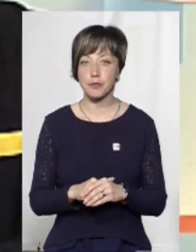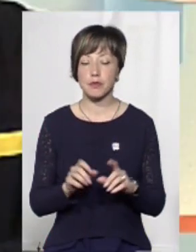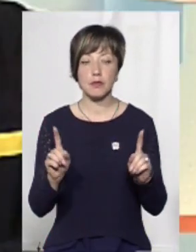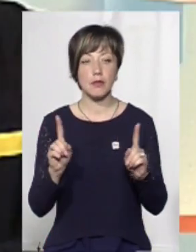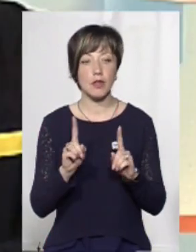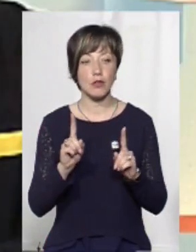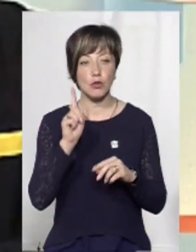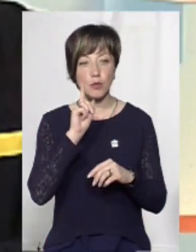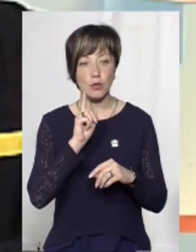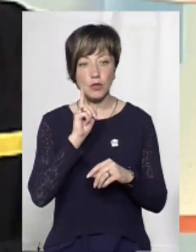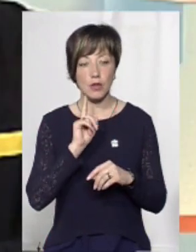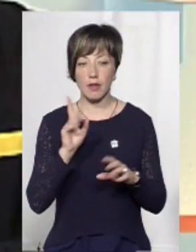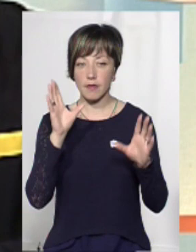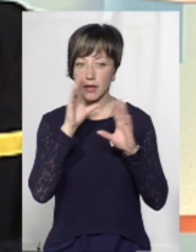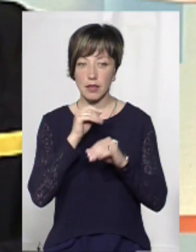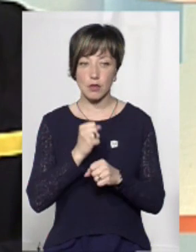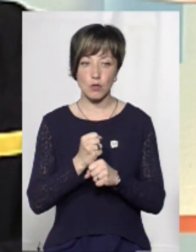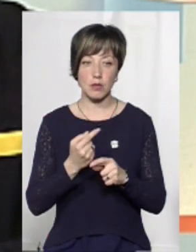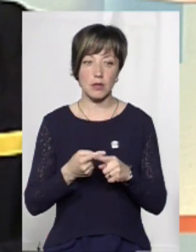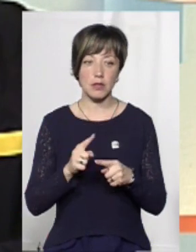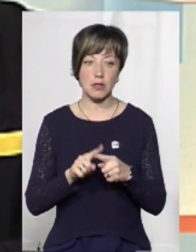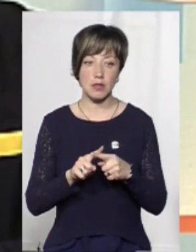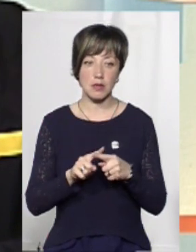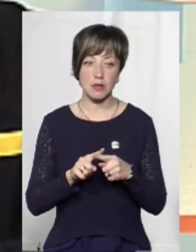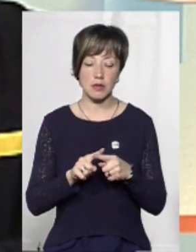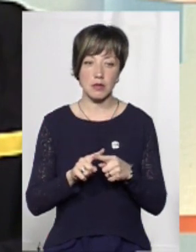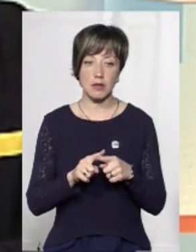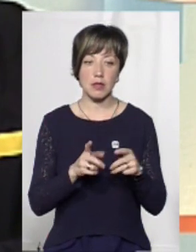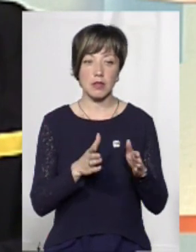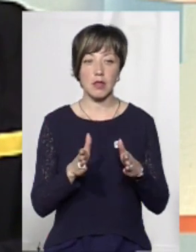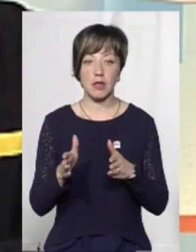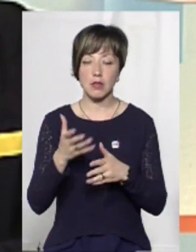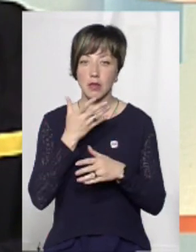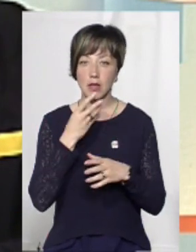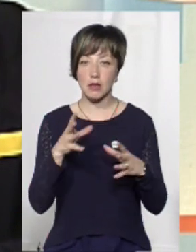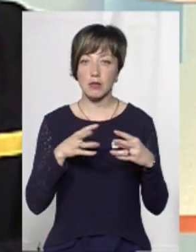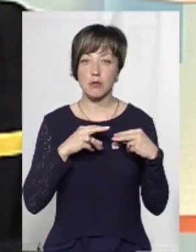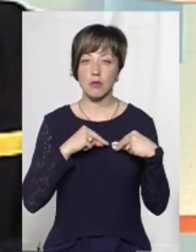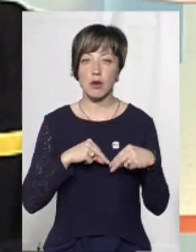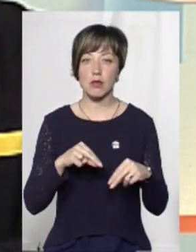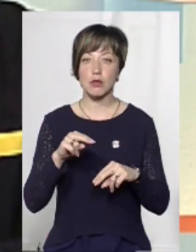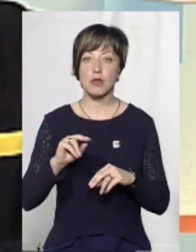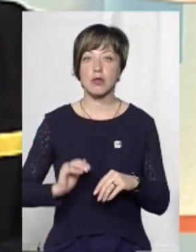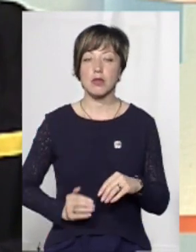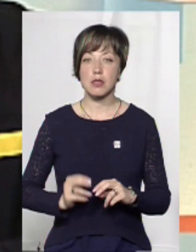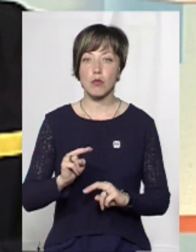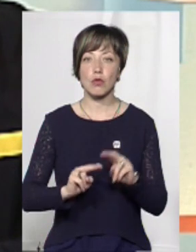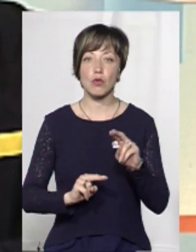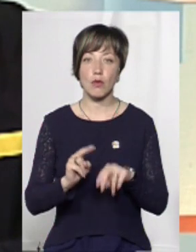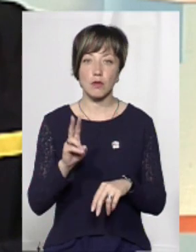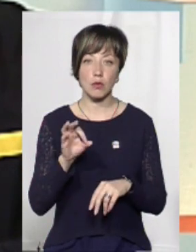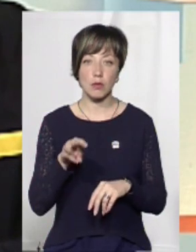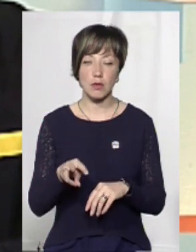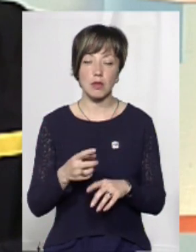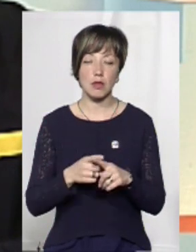Що поки що не вдається зробити, це налагодити гарну співпрацю з забудовниками. На жаль,